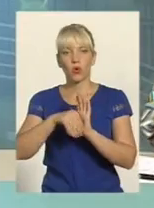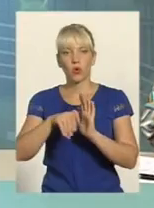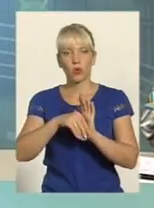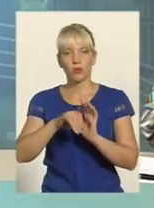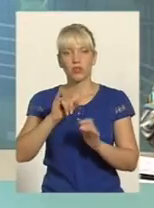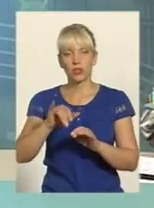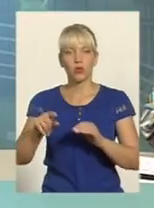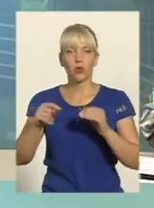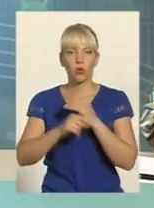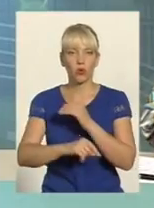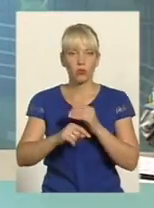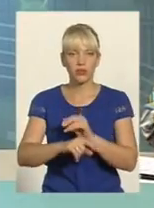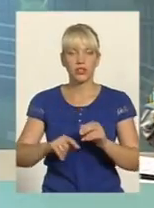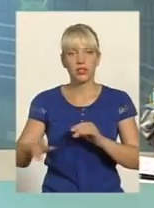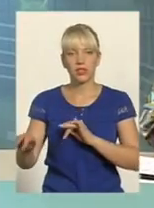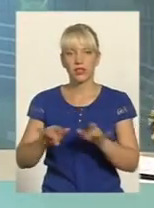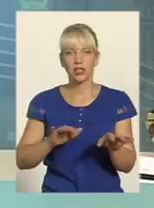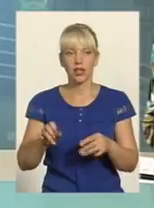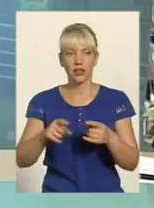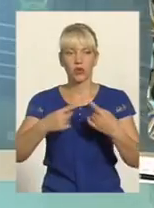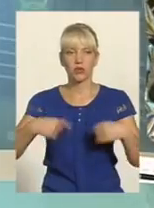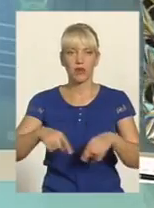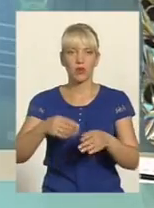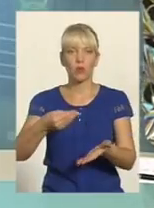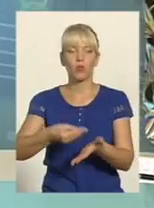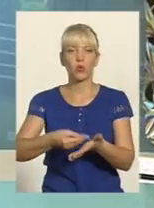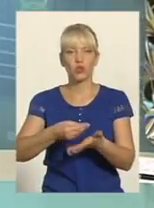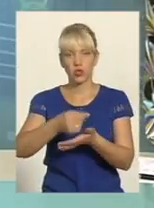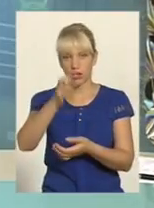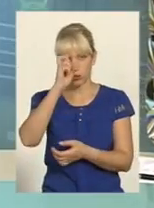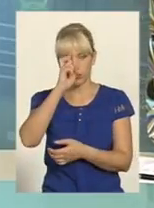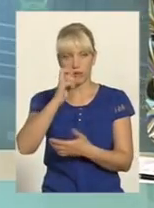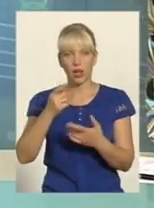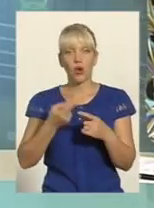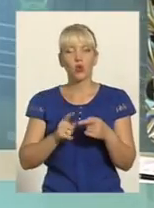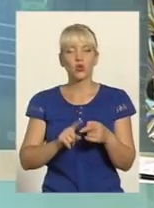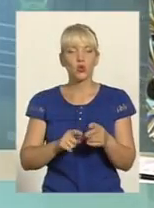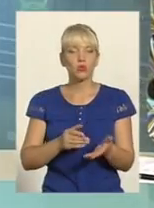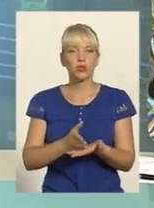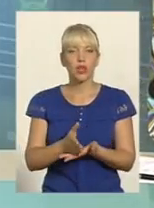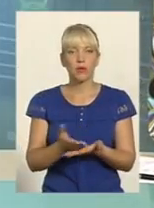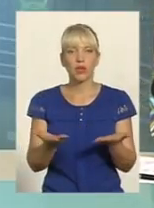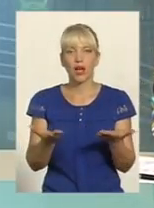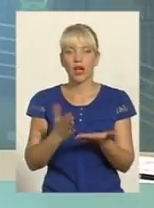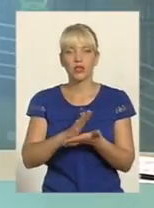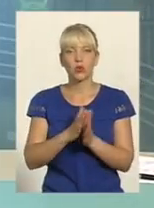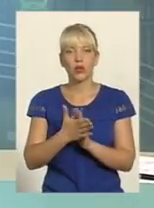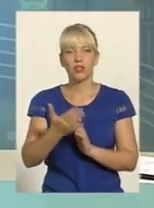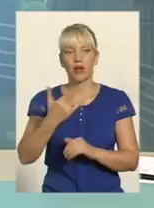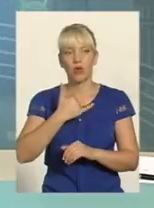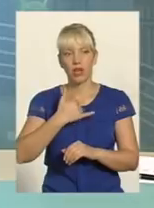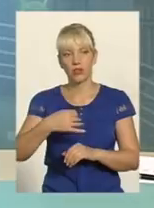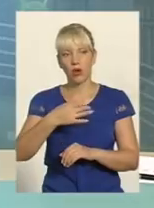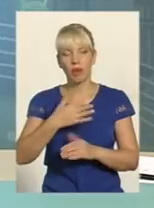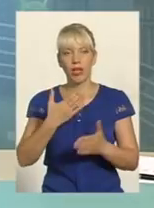афер в сфері бюджету В цьому напрямку, яка ситуація в нас в області, якщо говорити, ну